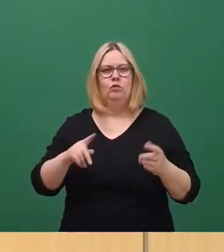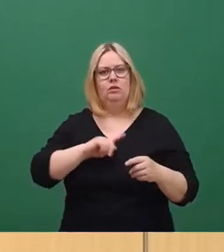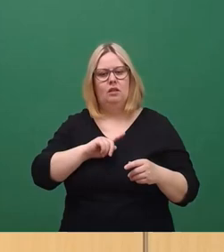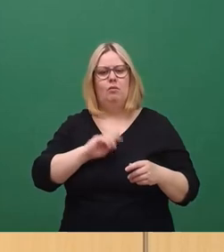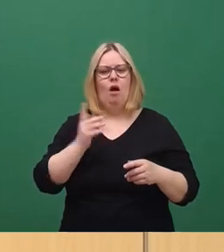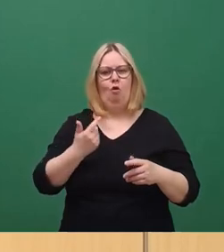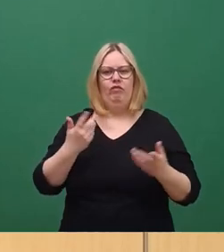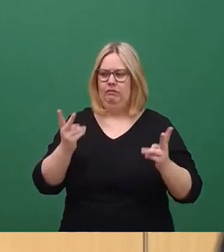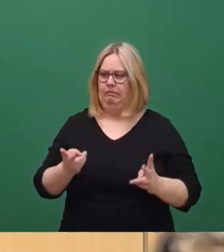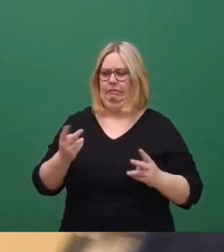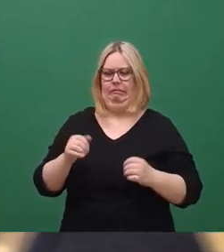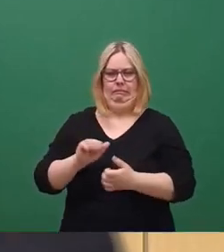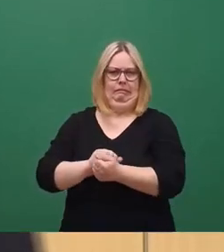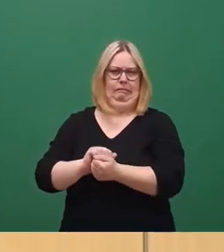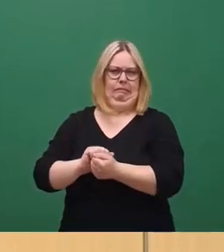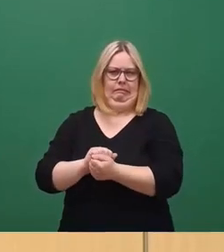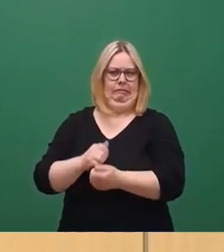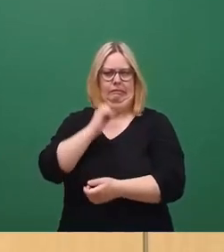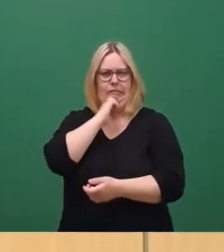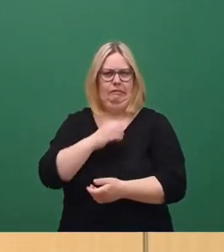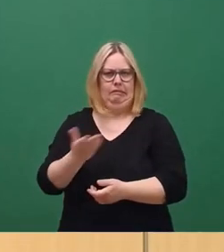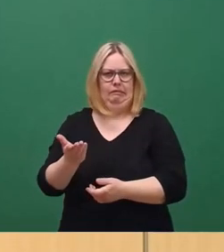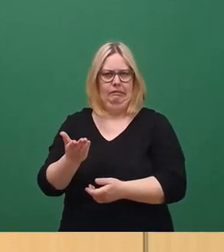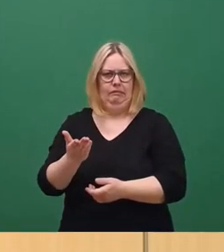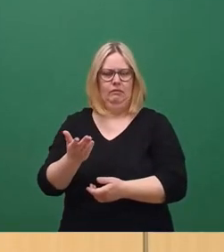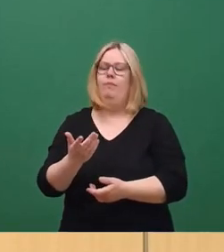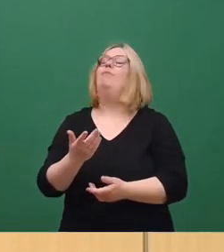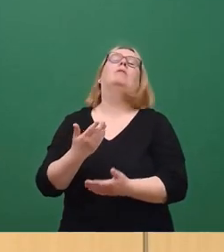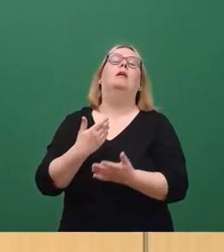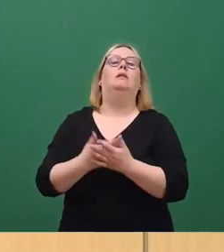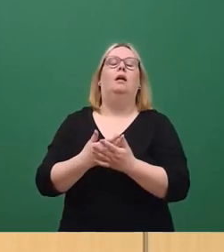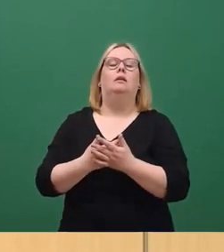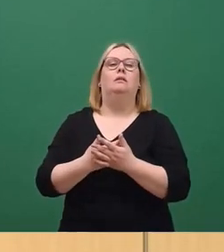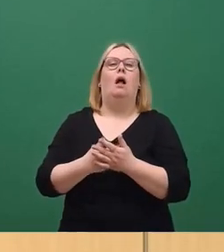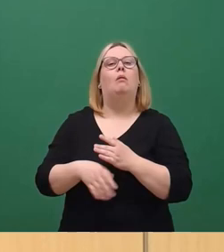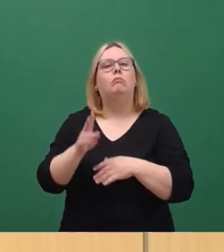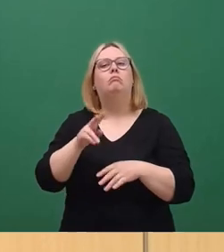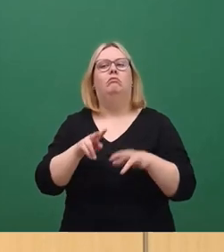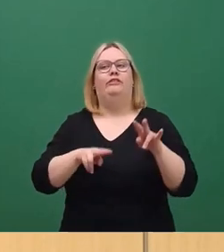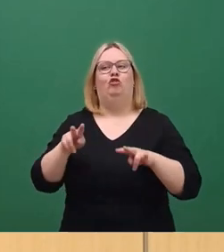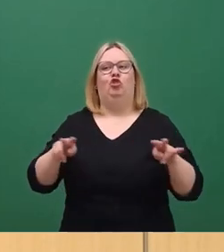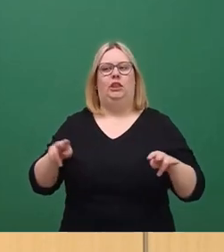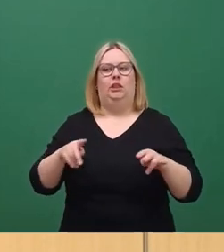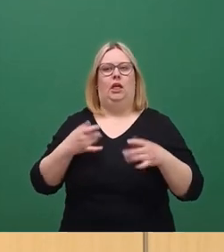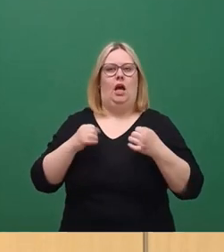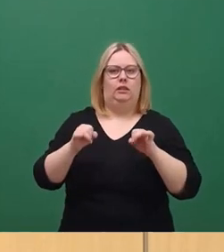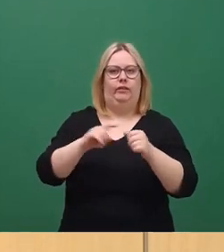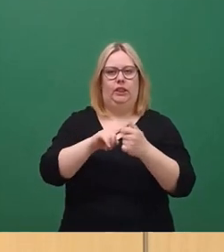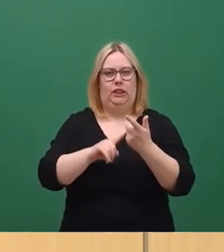Schandfleck weiter leisten. Um das zu ändern, haben wir uns auf verschiedentliche Aktivität